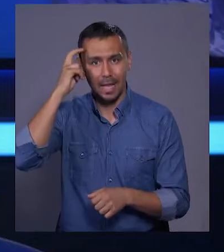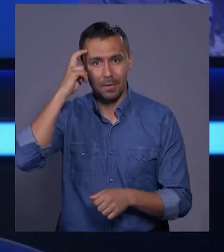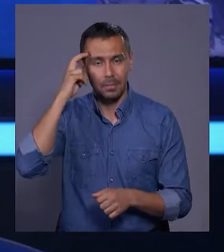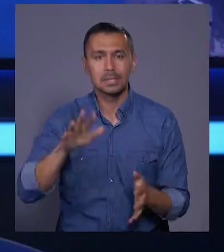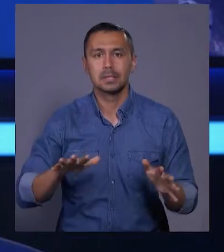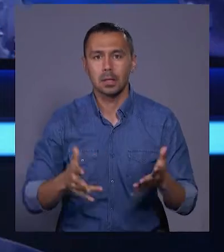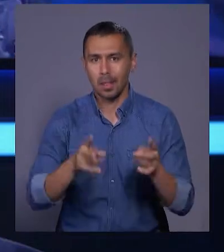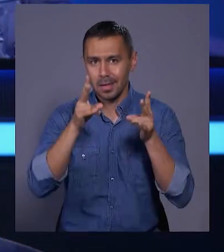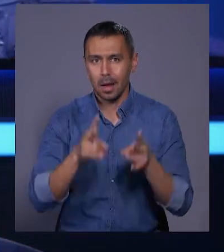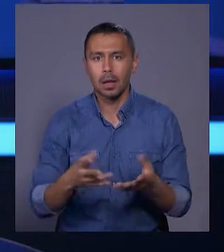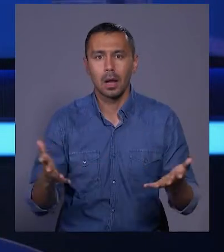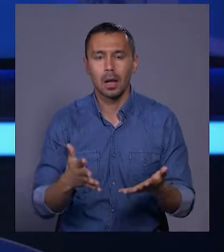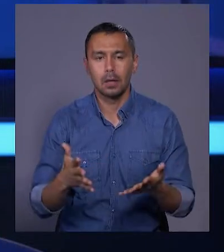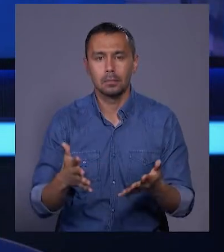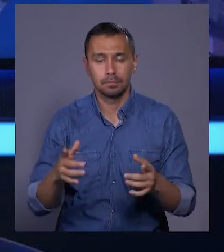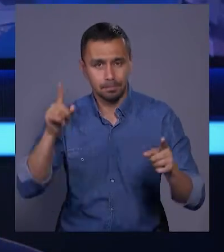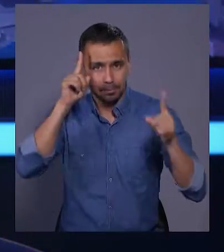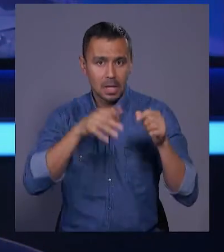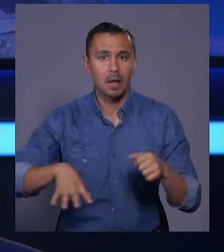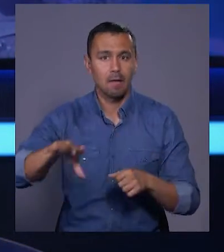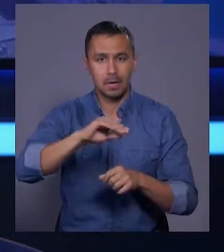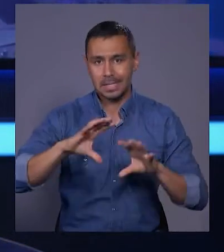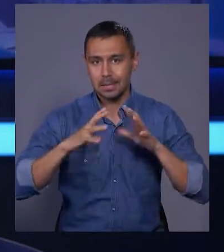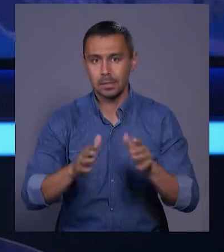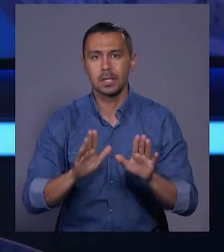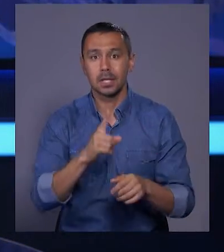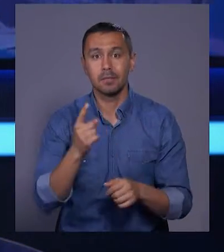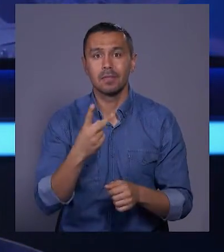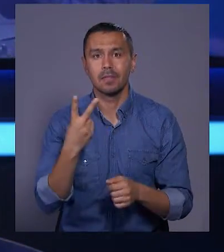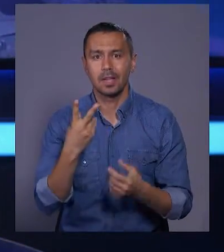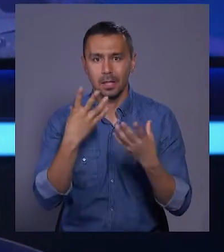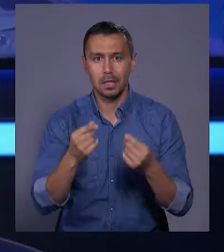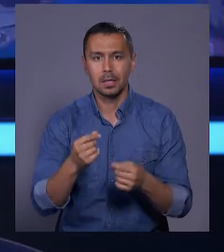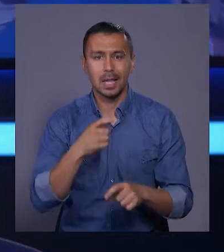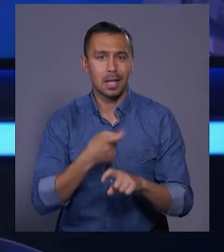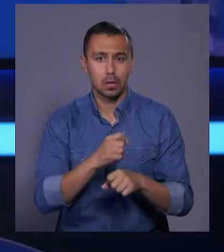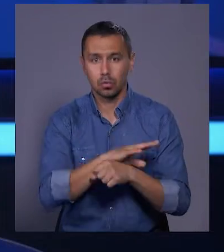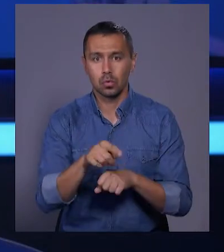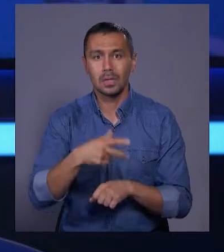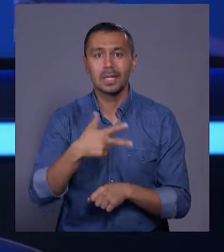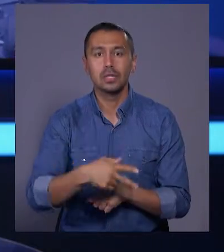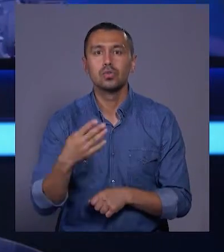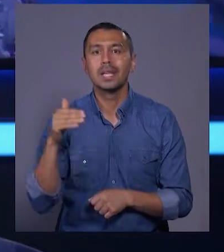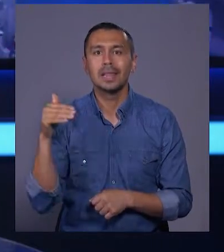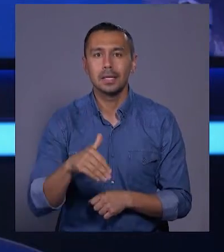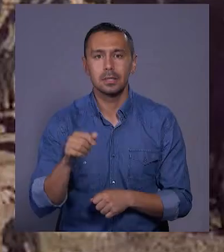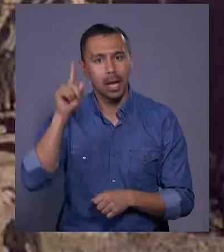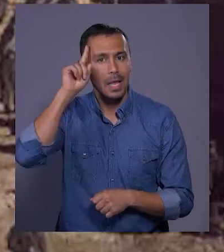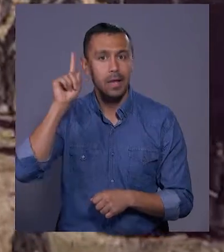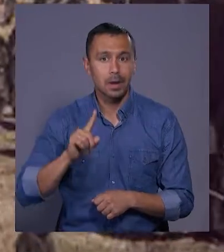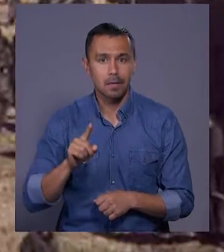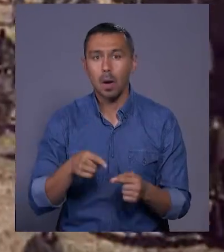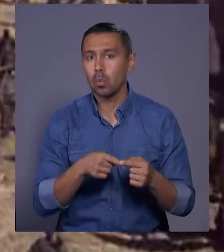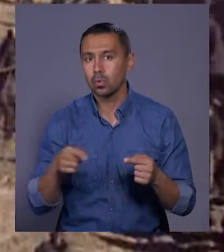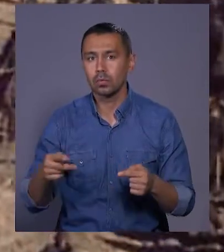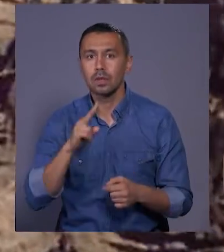сталася трагедія, яка сколихнула увесь світ. Лише за два дні нацисти розстріляли тут 34 тисячі євреїв, а